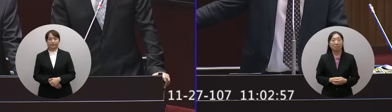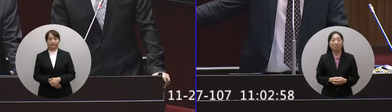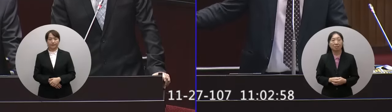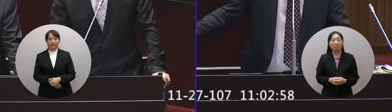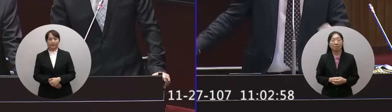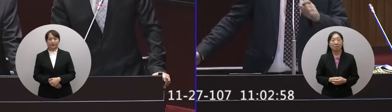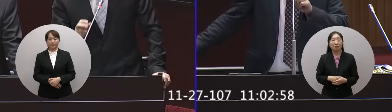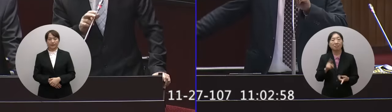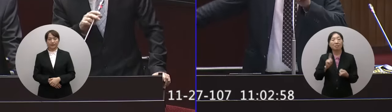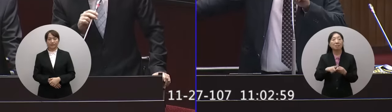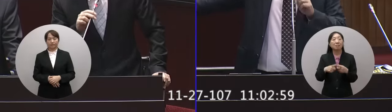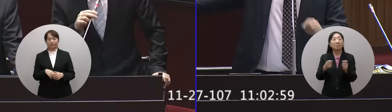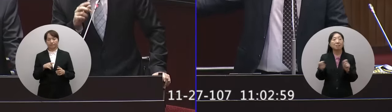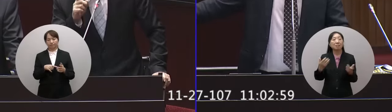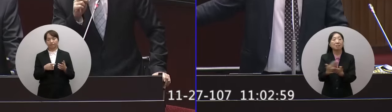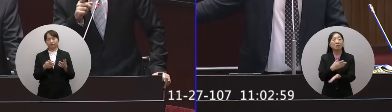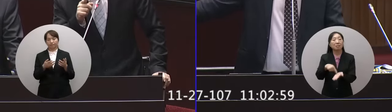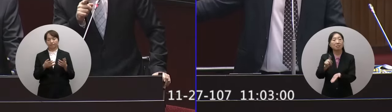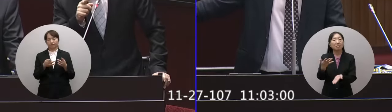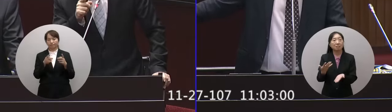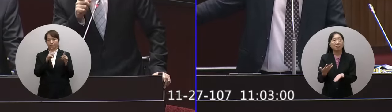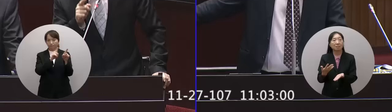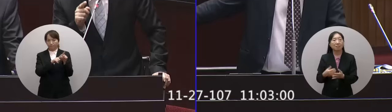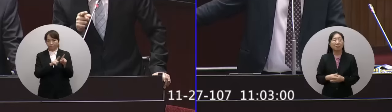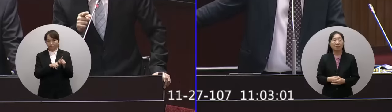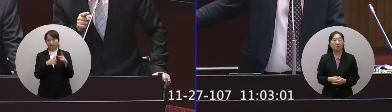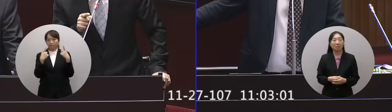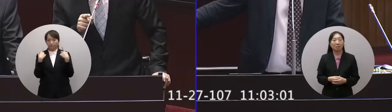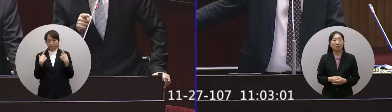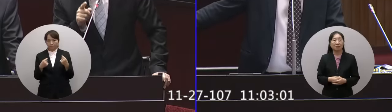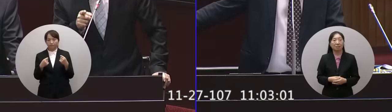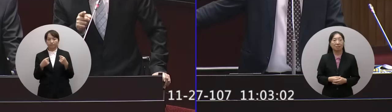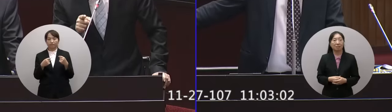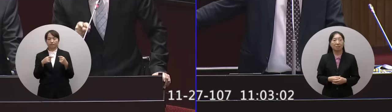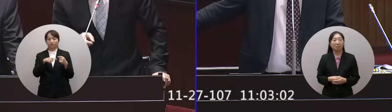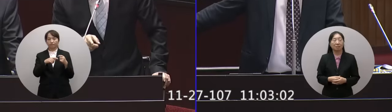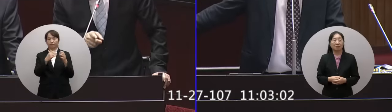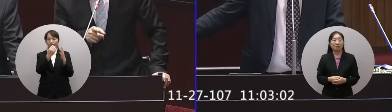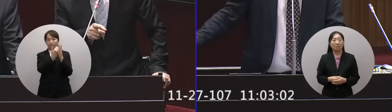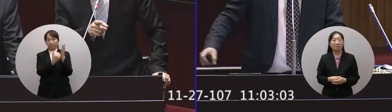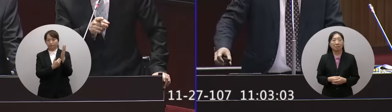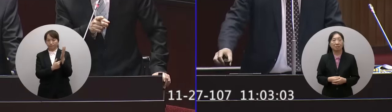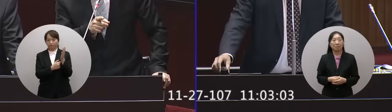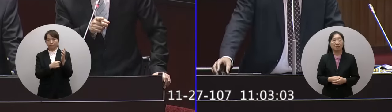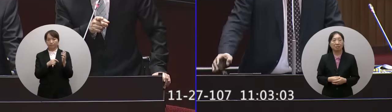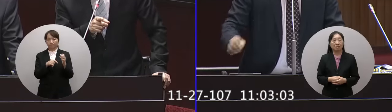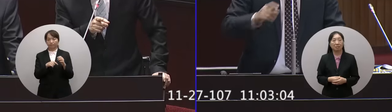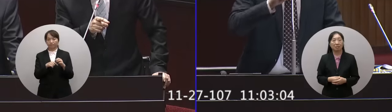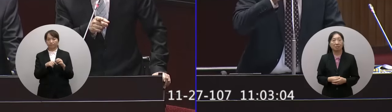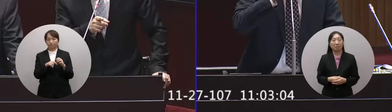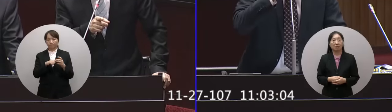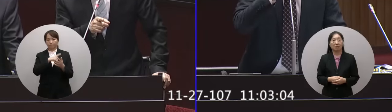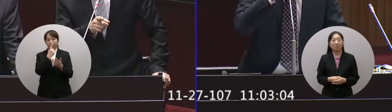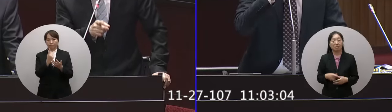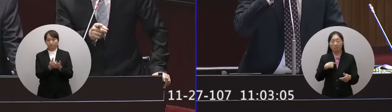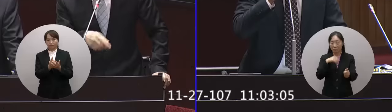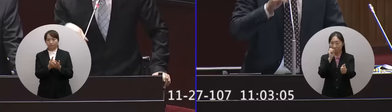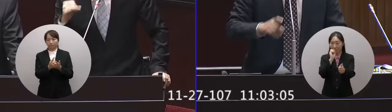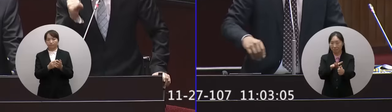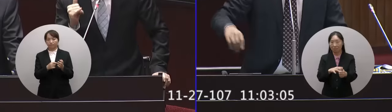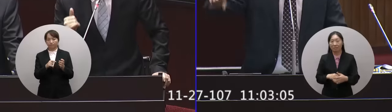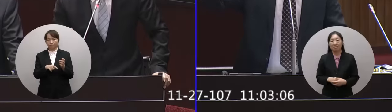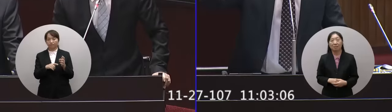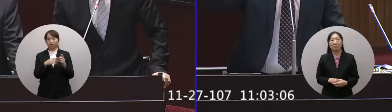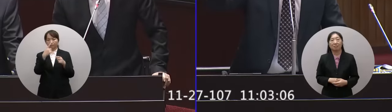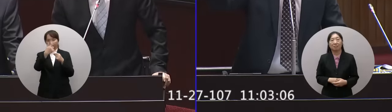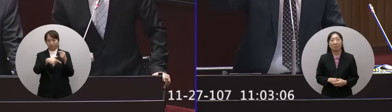多久要換一次這個按照這個原來的這個原版的他的這個整個我跟你講啦齁